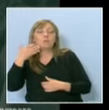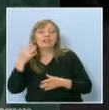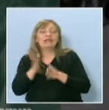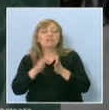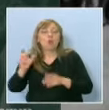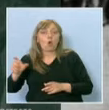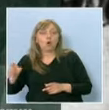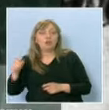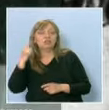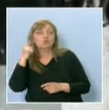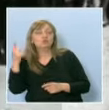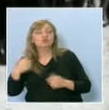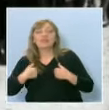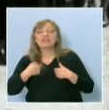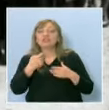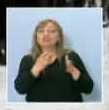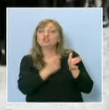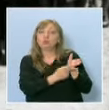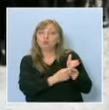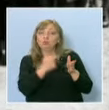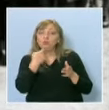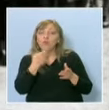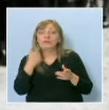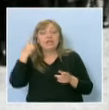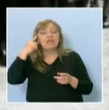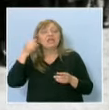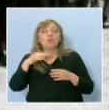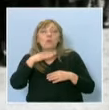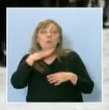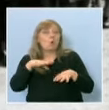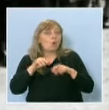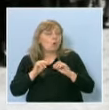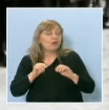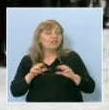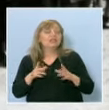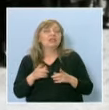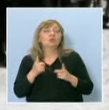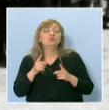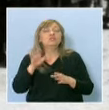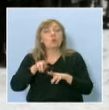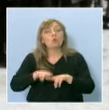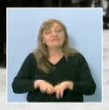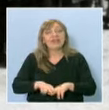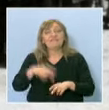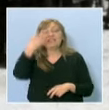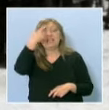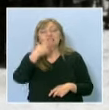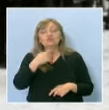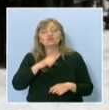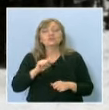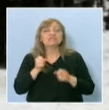нашите думи и полуките, които са оставили личностите и съответно събитията след себе си.